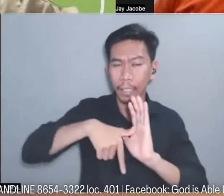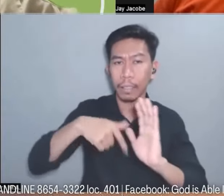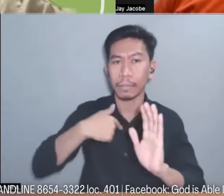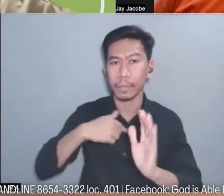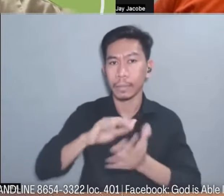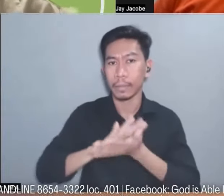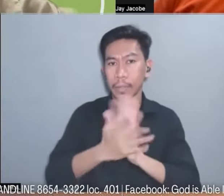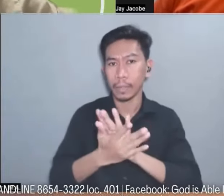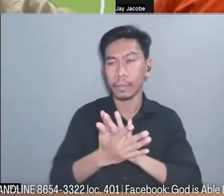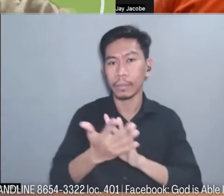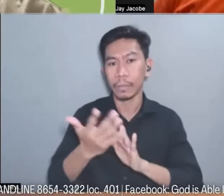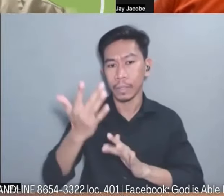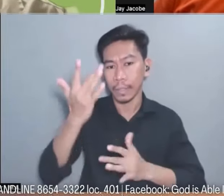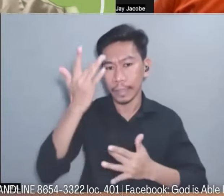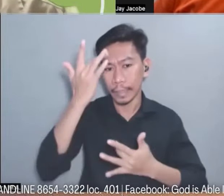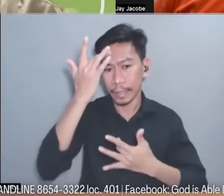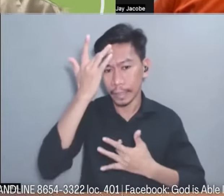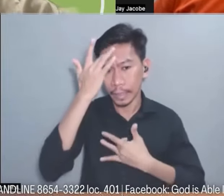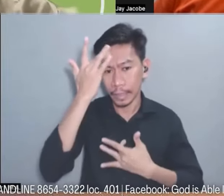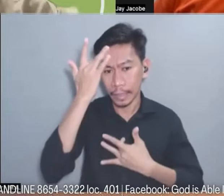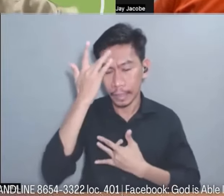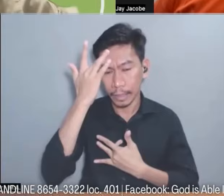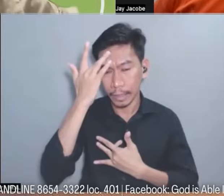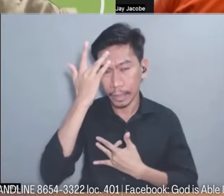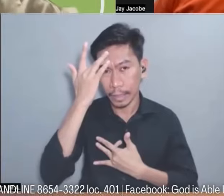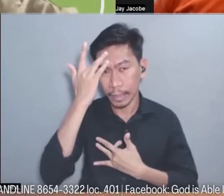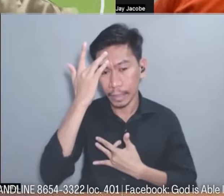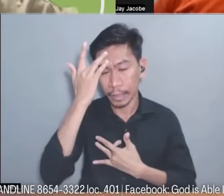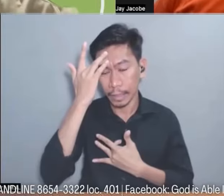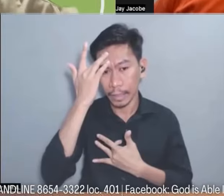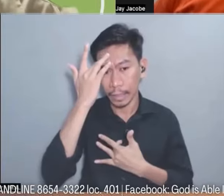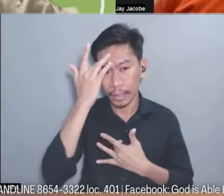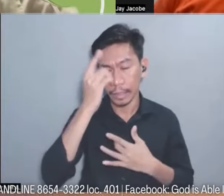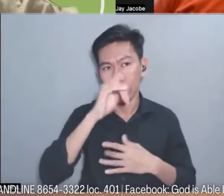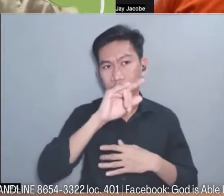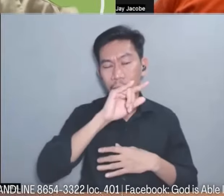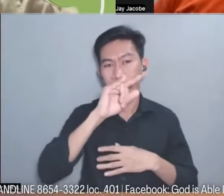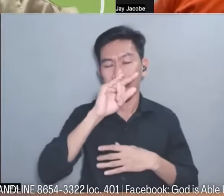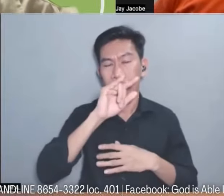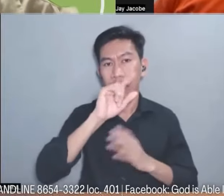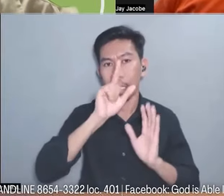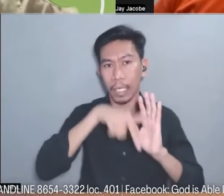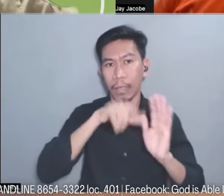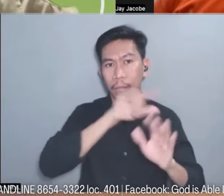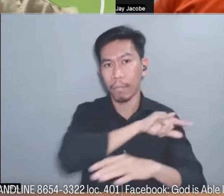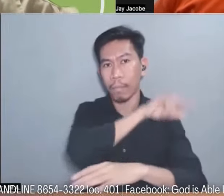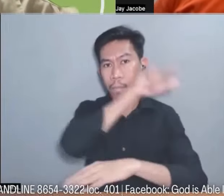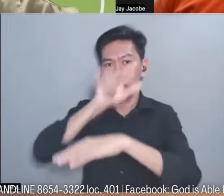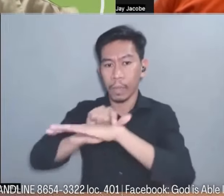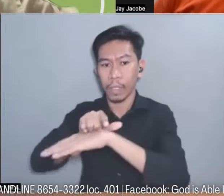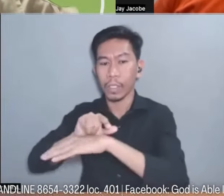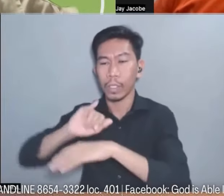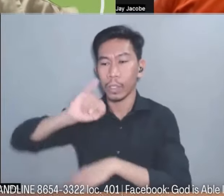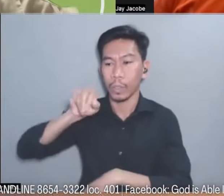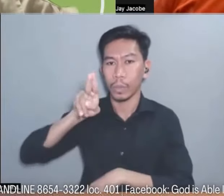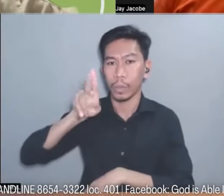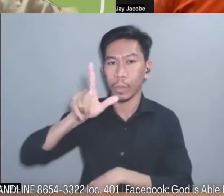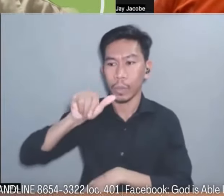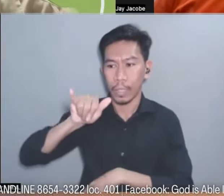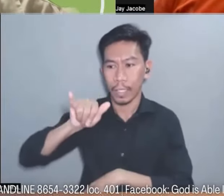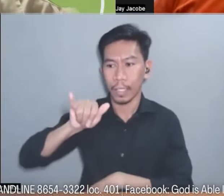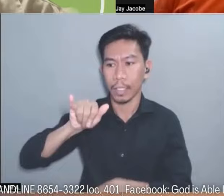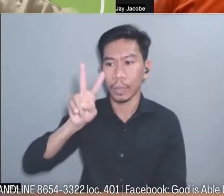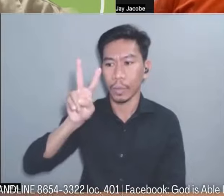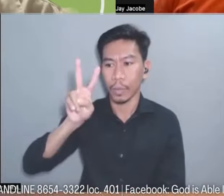nakauwi po ako, pinauwi po ako ng July 2022. ako